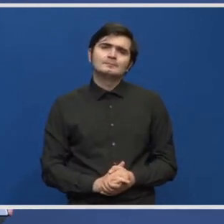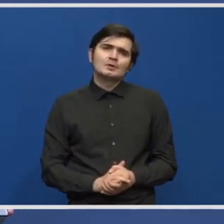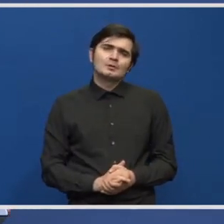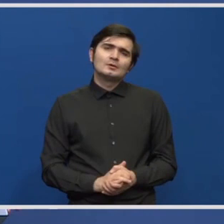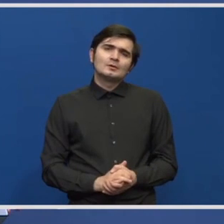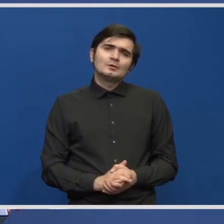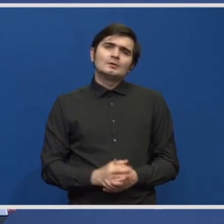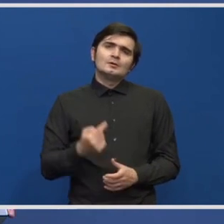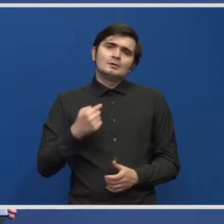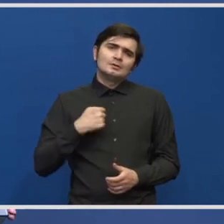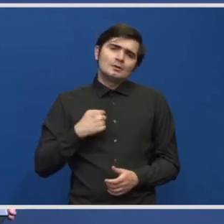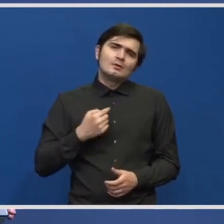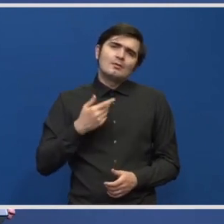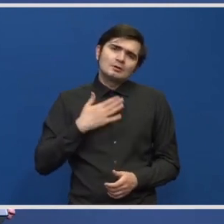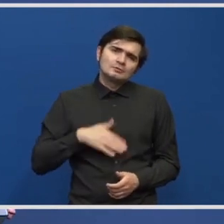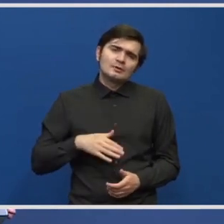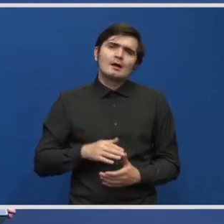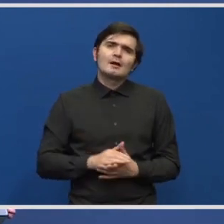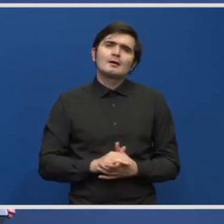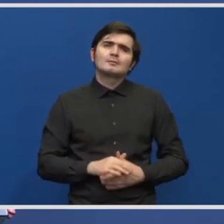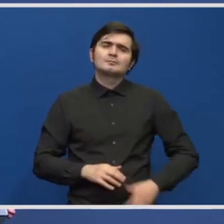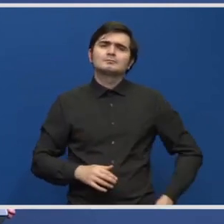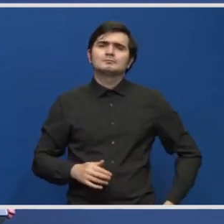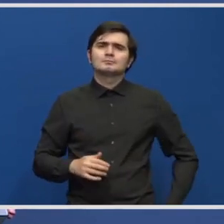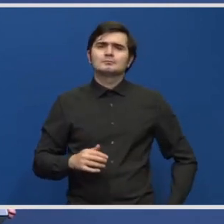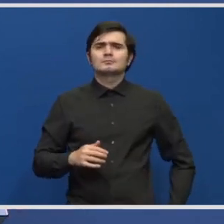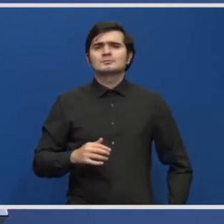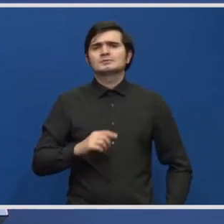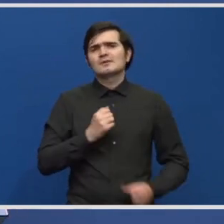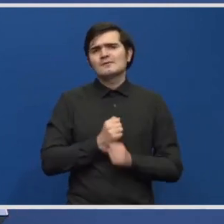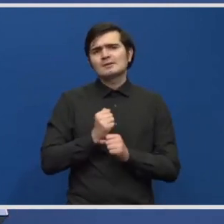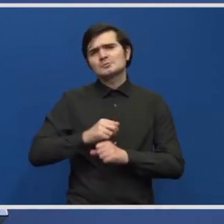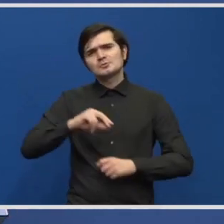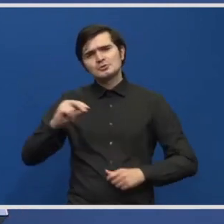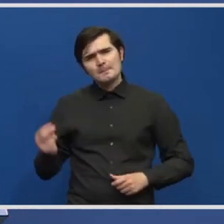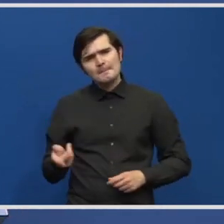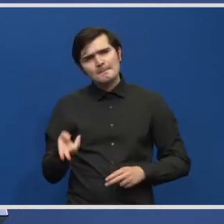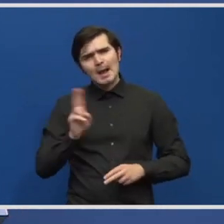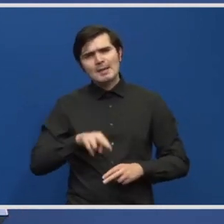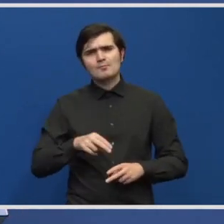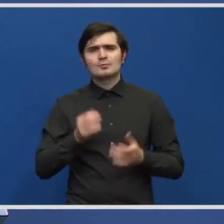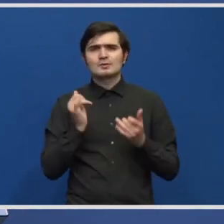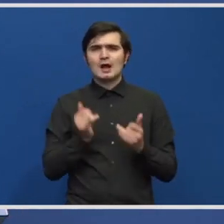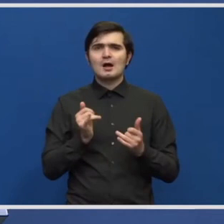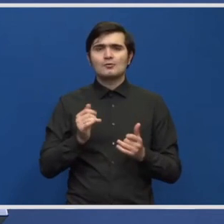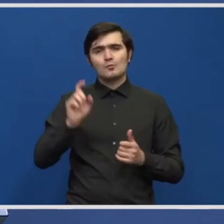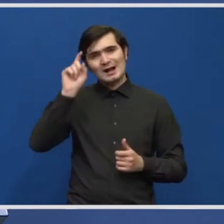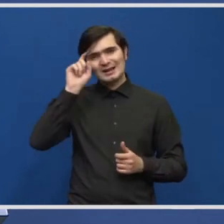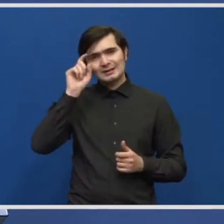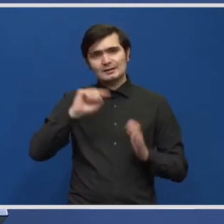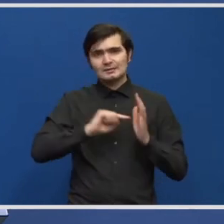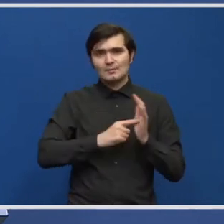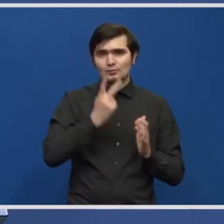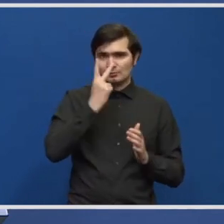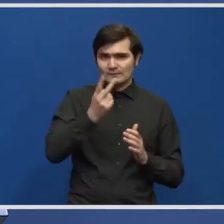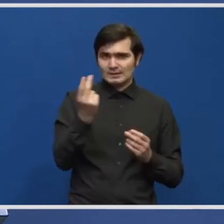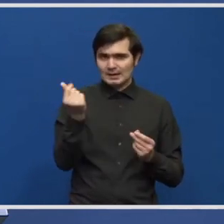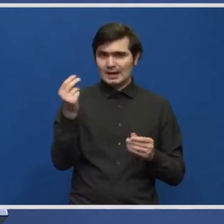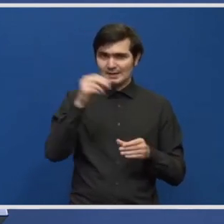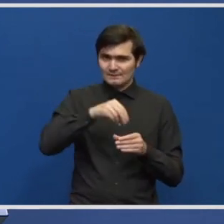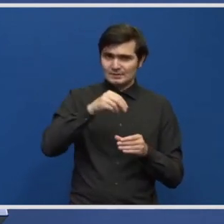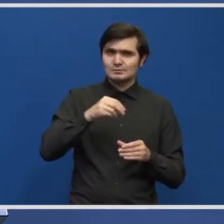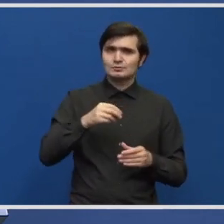Eu mi-aș dori, evident, întotdeauna e loc de mai bine, dar cred că în acest moment, din punct de vedere al investițiilor,